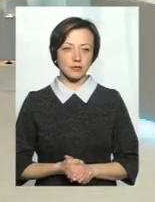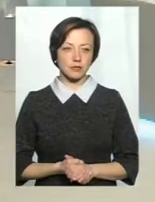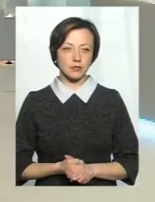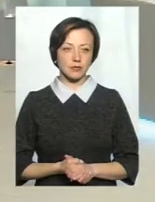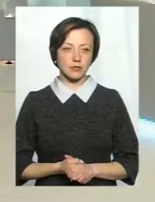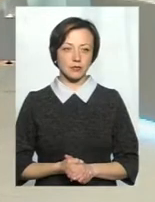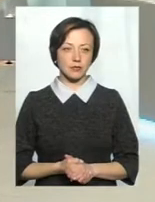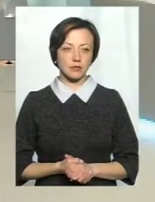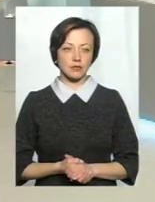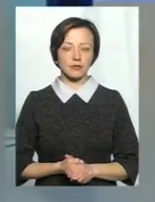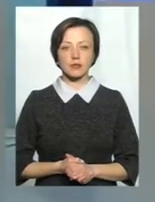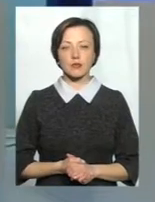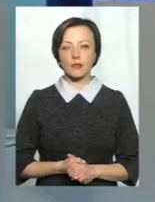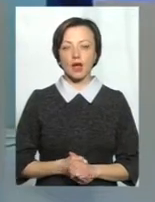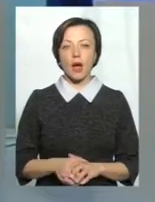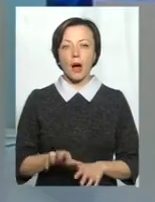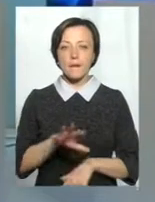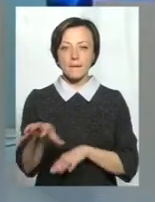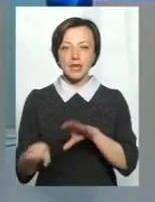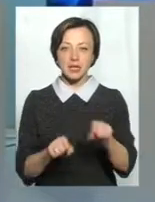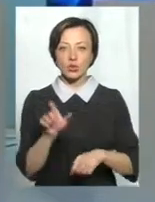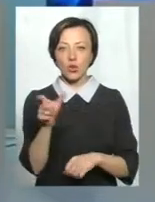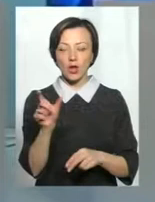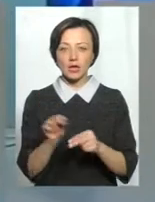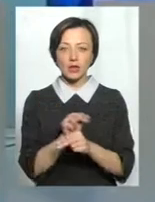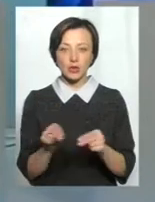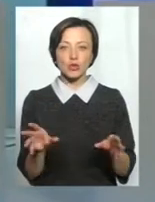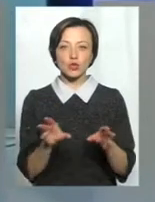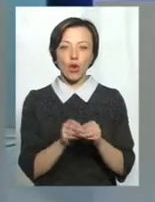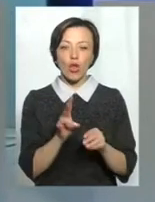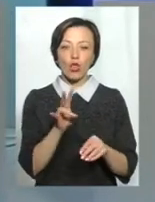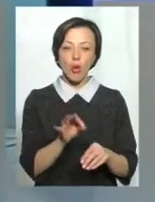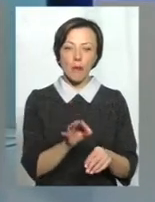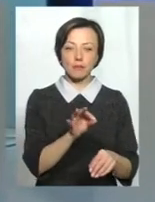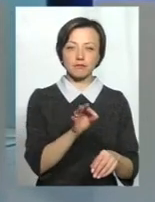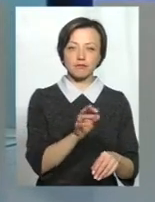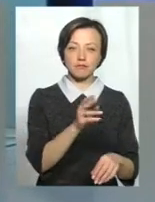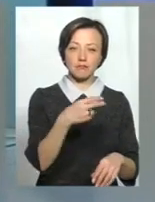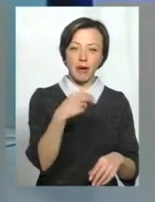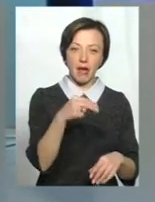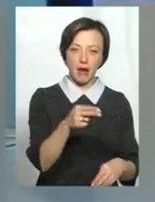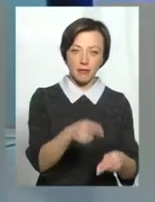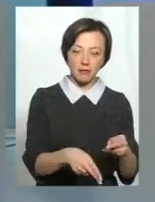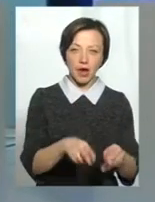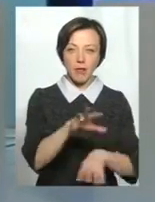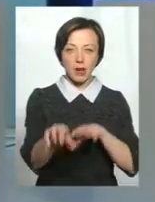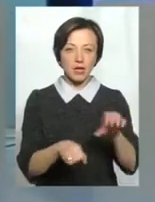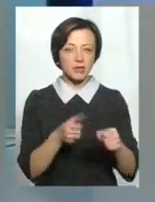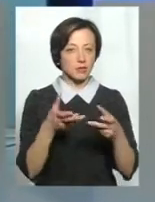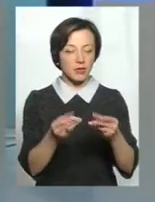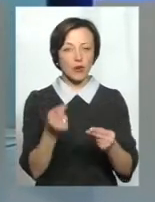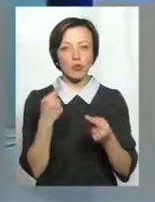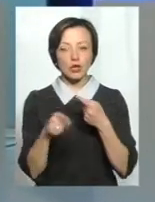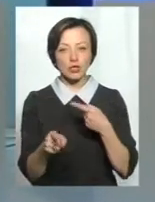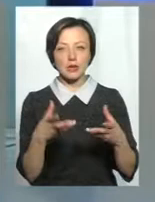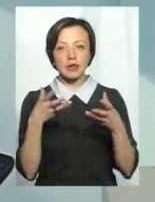Масаж з голкотерапією сумісний, але робиться це з переривом. Масаж, він діє зовсім по-іншому. Діє на